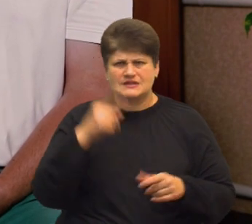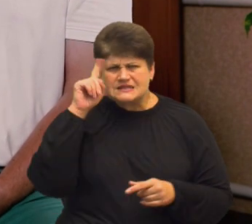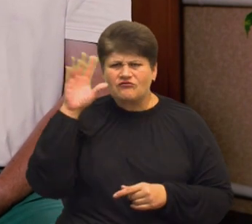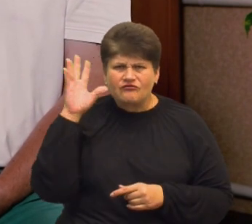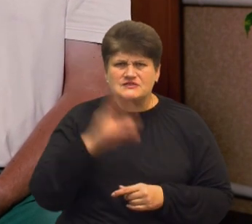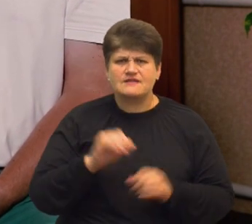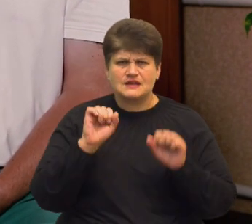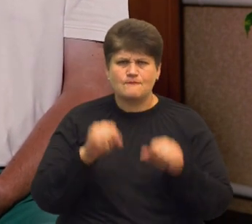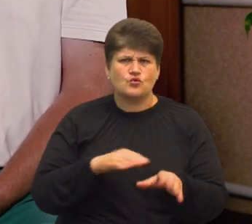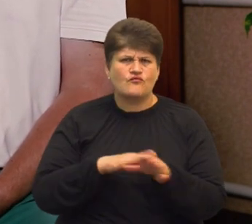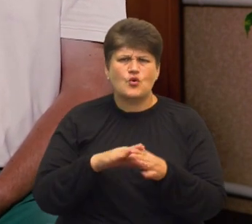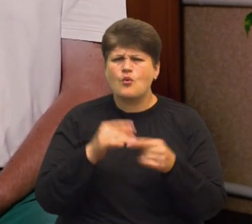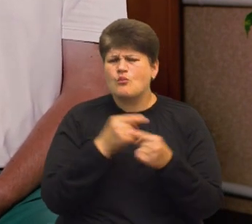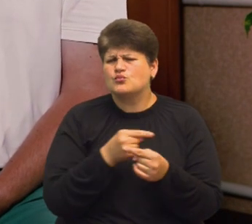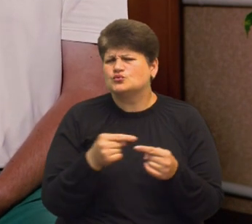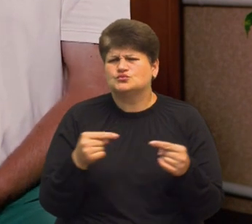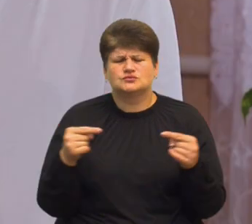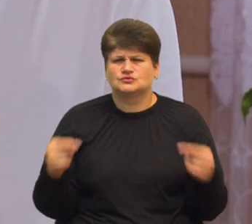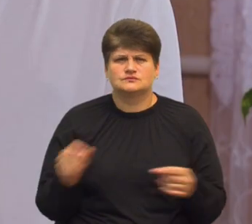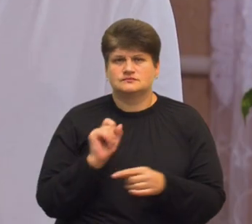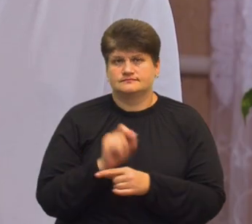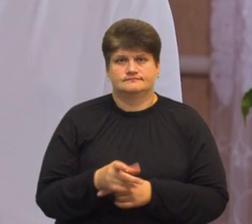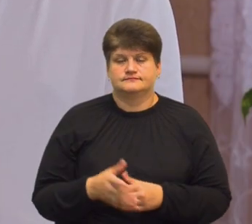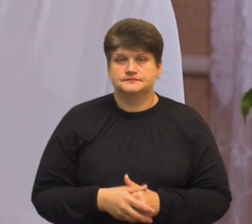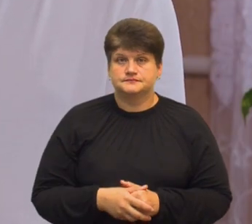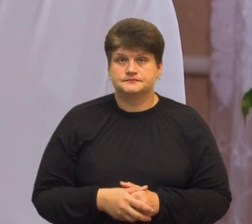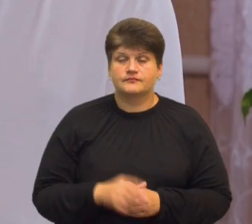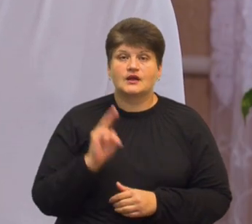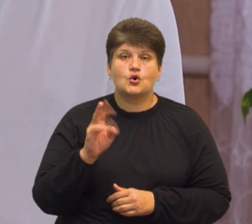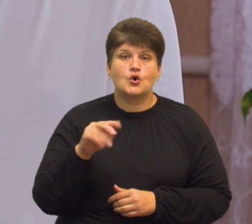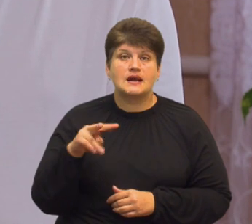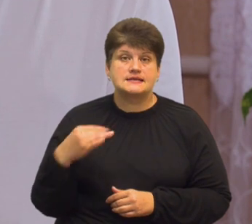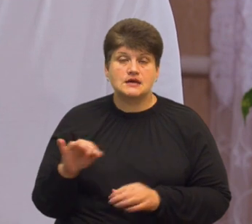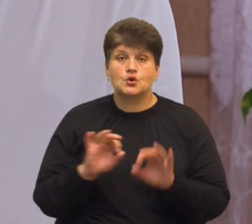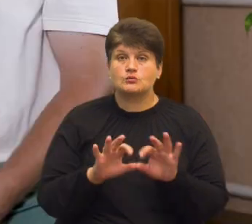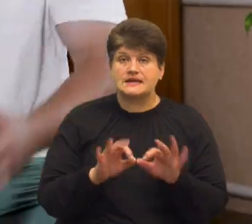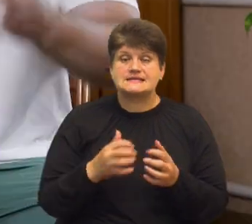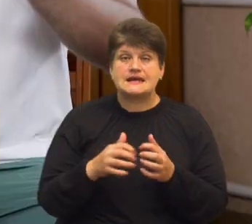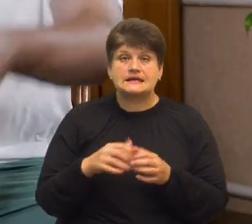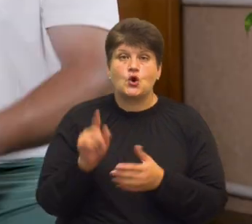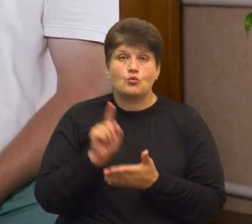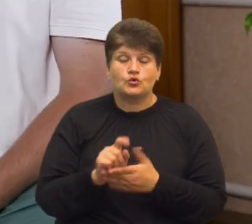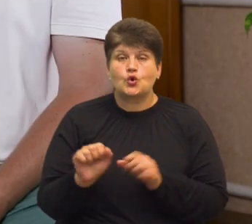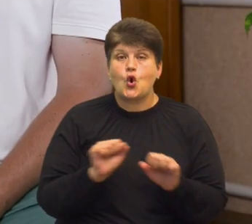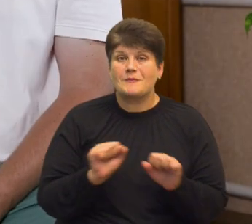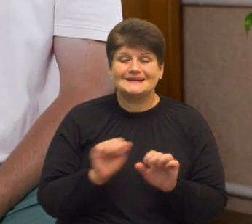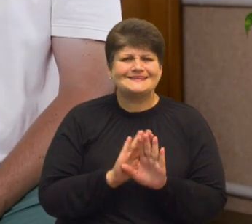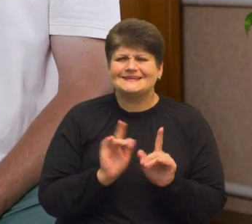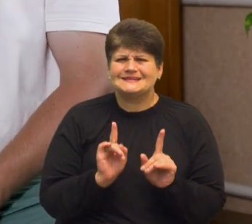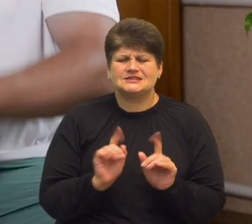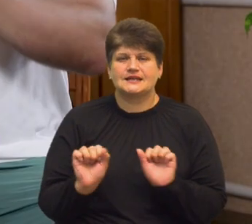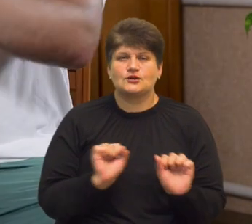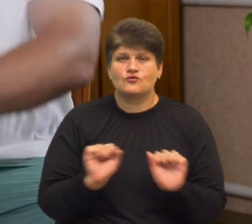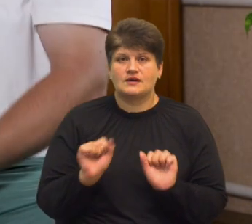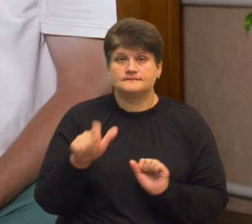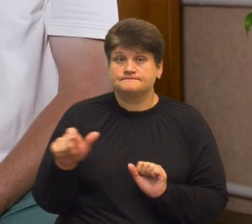вони вже можуть виконувати будь-яку поставлену перед ними задачу. Колізай розповідає, серед обов'язків командира не лише керувати особовим